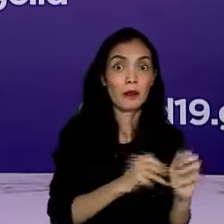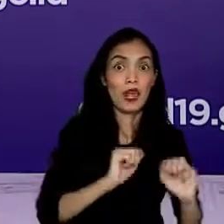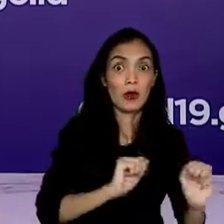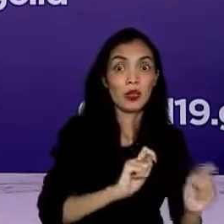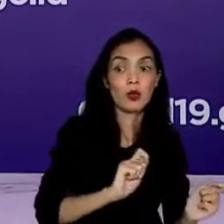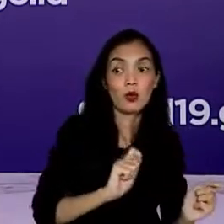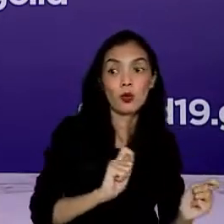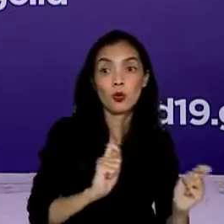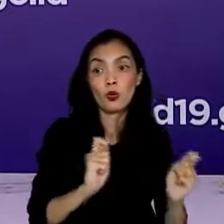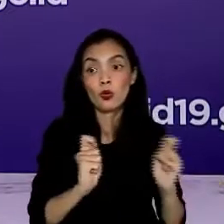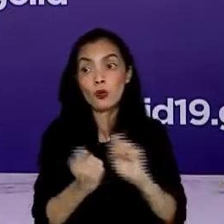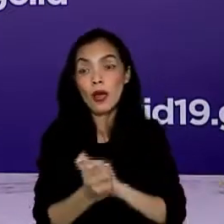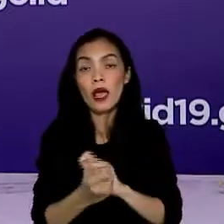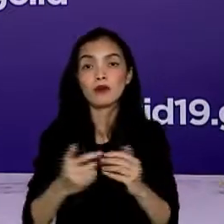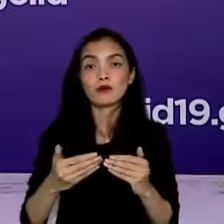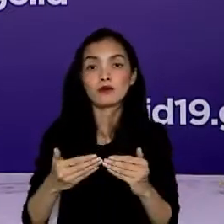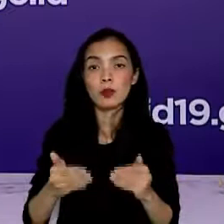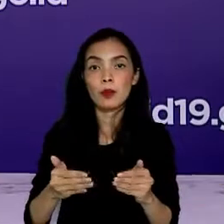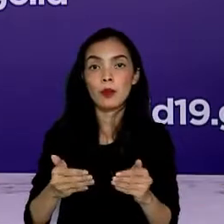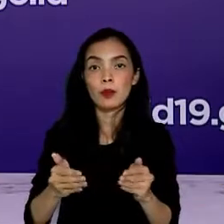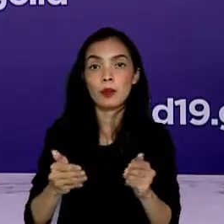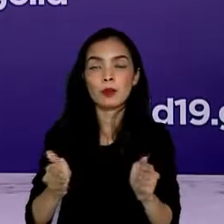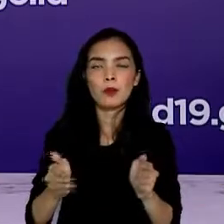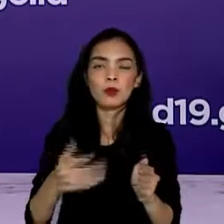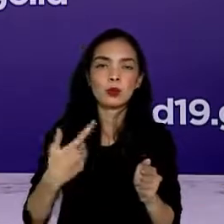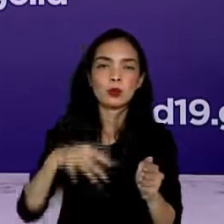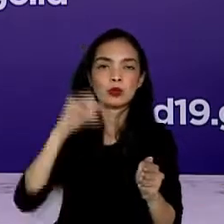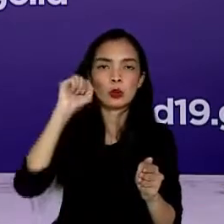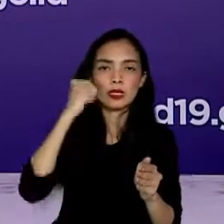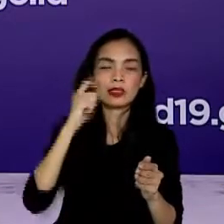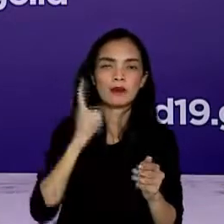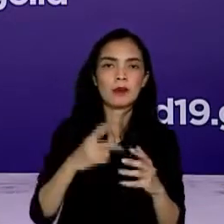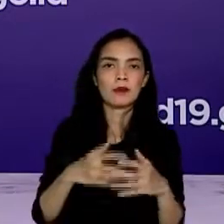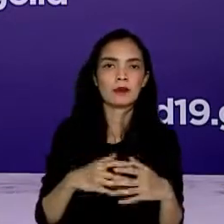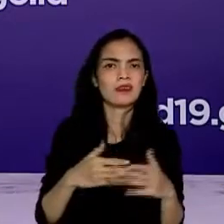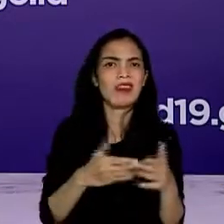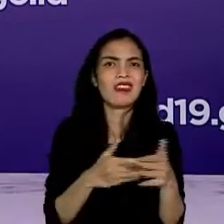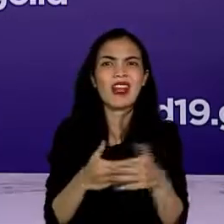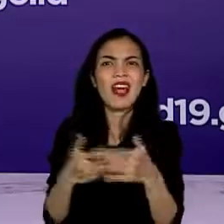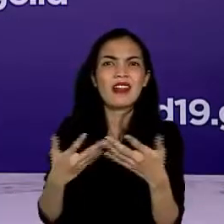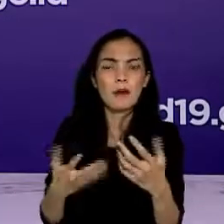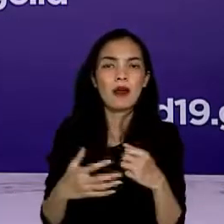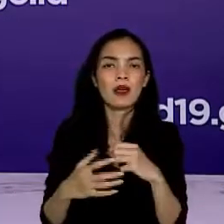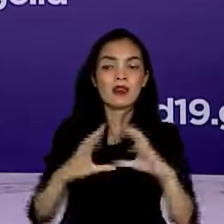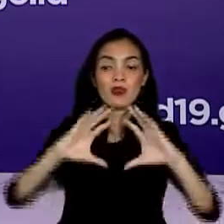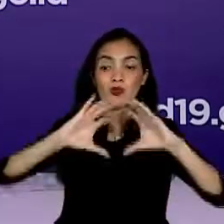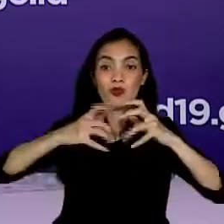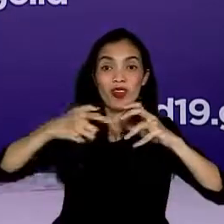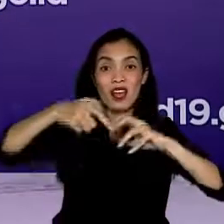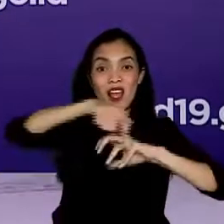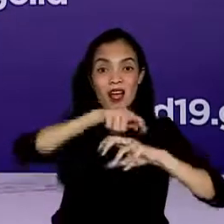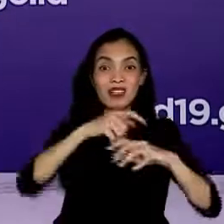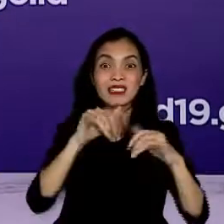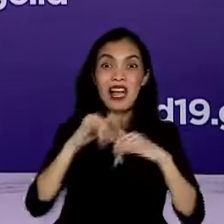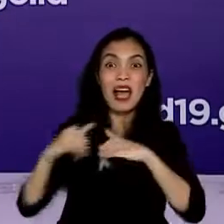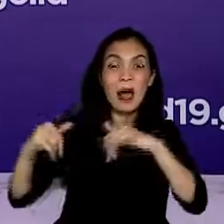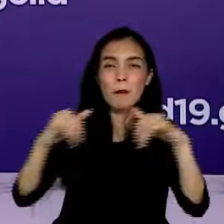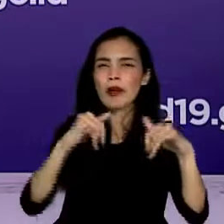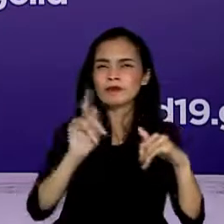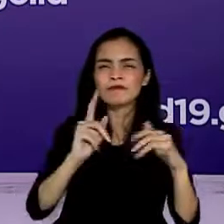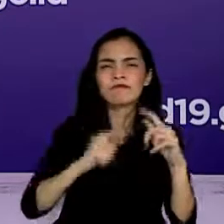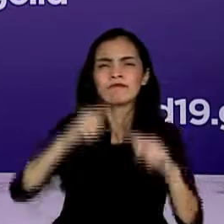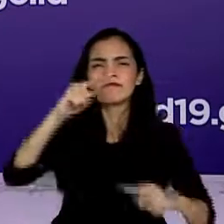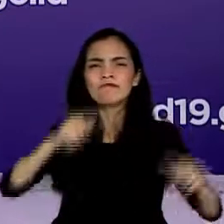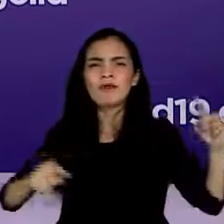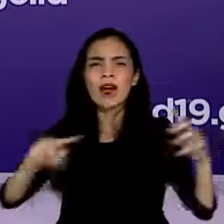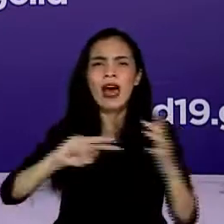kasus bervariasi dari satu negara dan negara lain sehingga tidak ada standar baku di antaranya. Berdasarkan